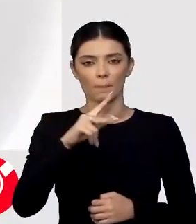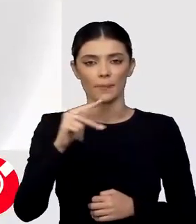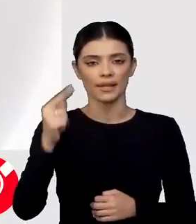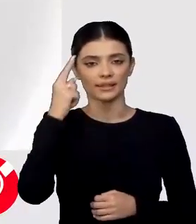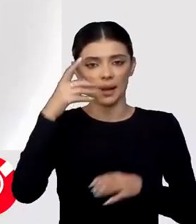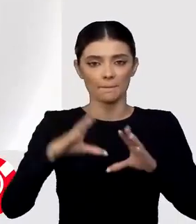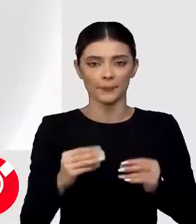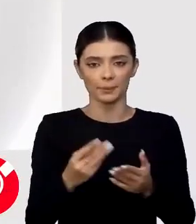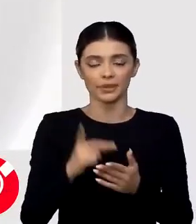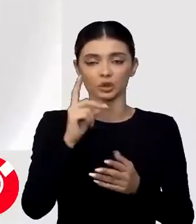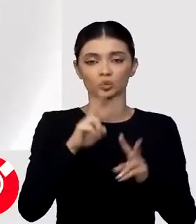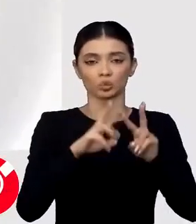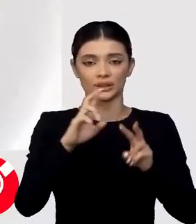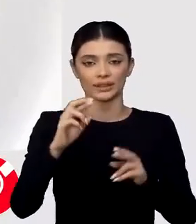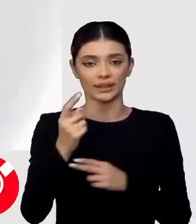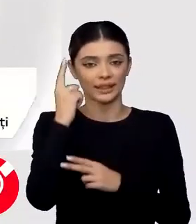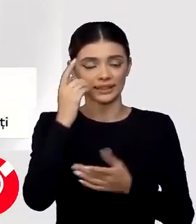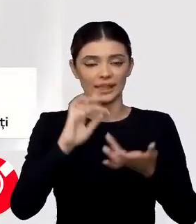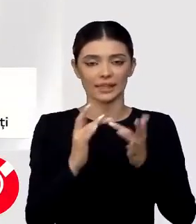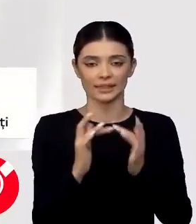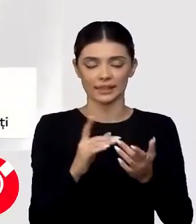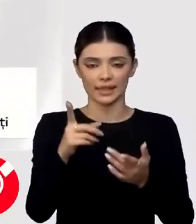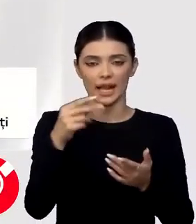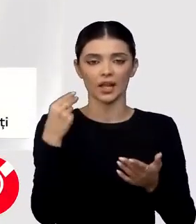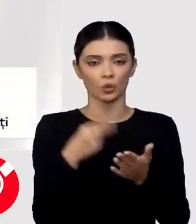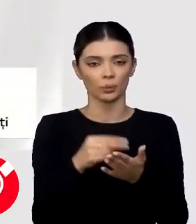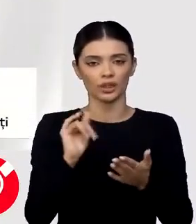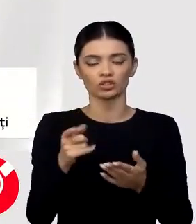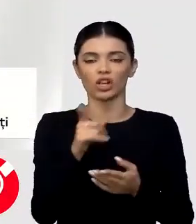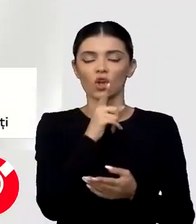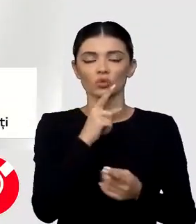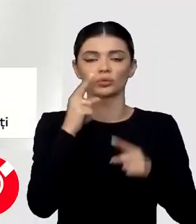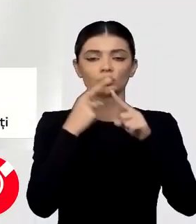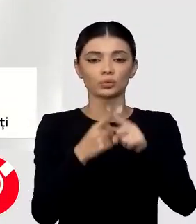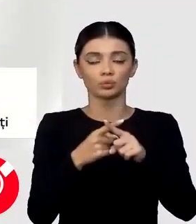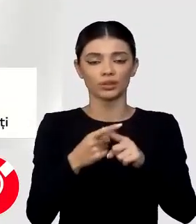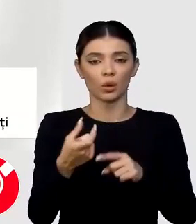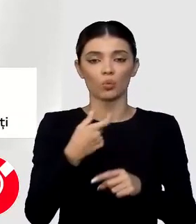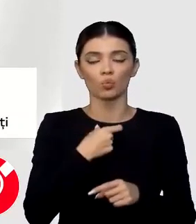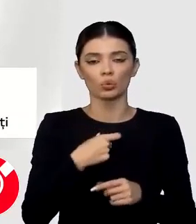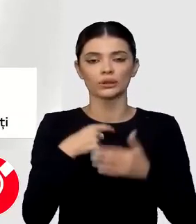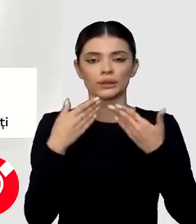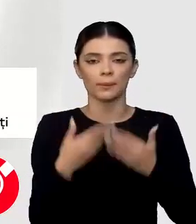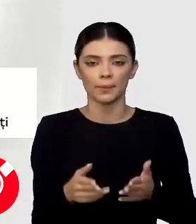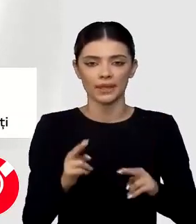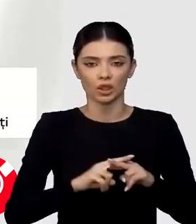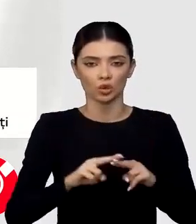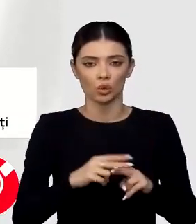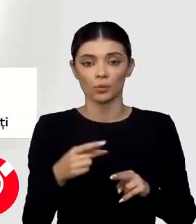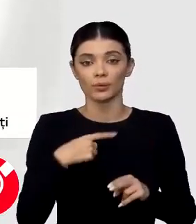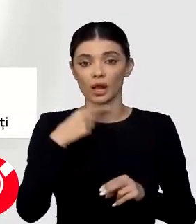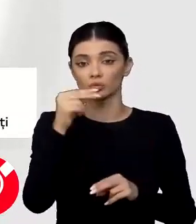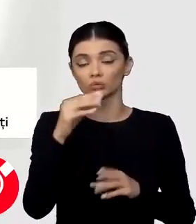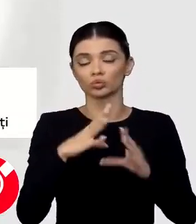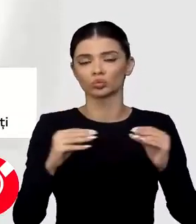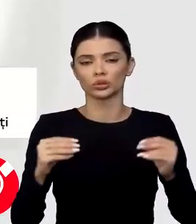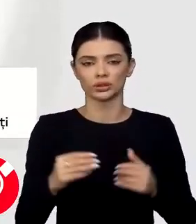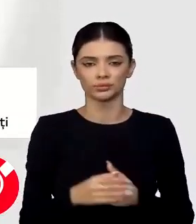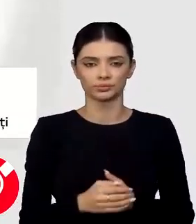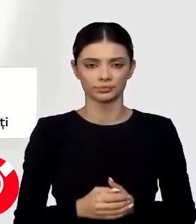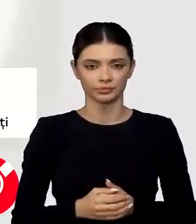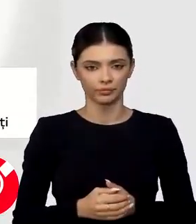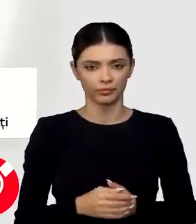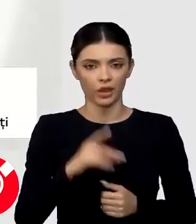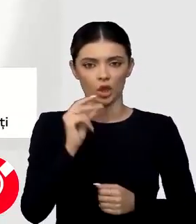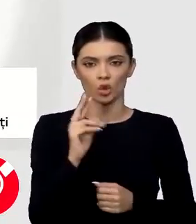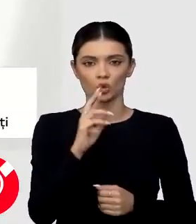Elon Musk a admis în premieră că Twitter, rețeaua de socializare pe care a cumpărat-o și a redenumit-o Next, ar putea ieșua, cum au prezis mulți, se